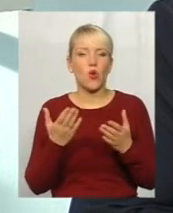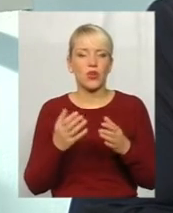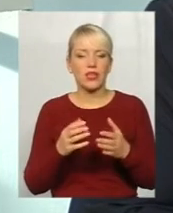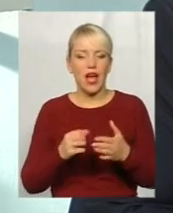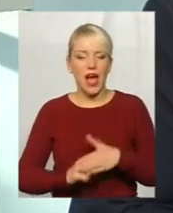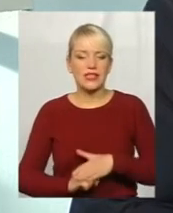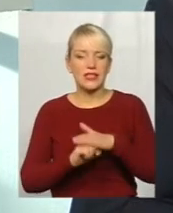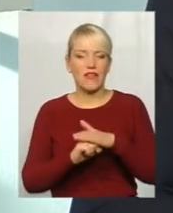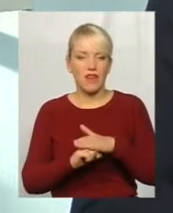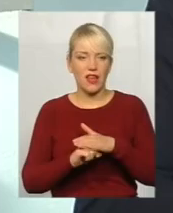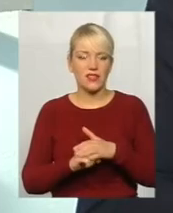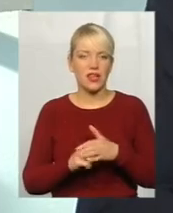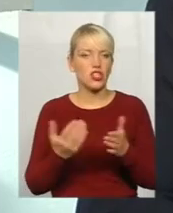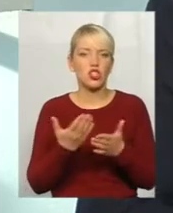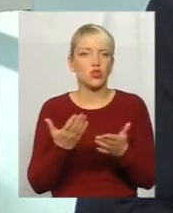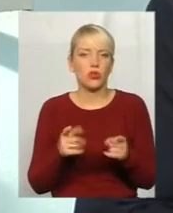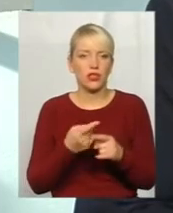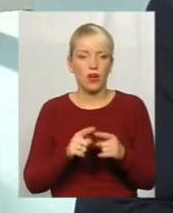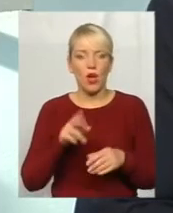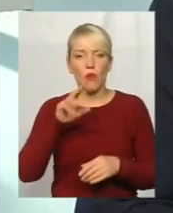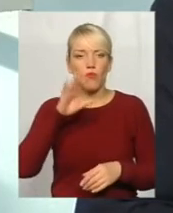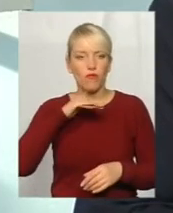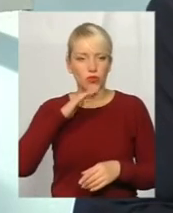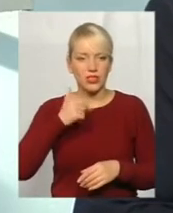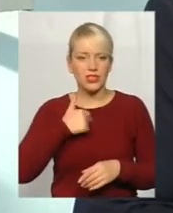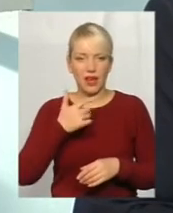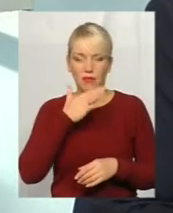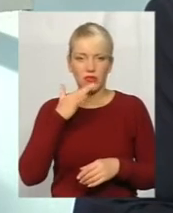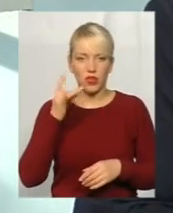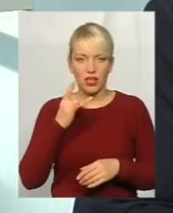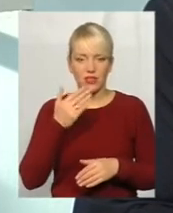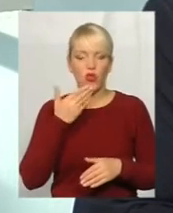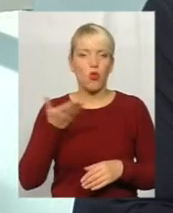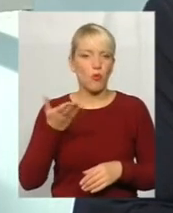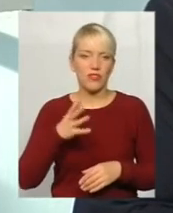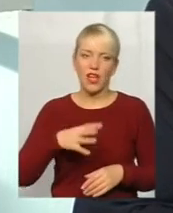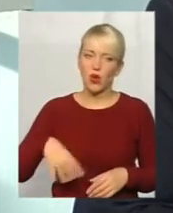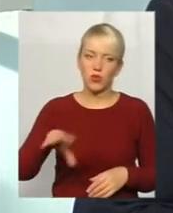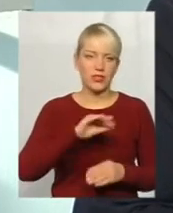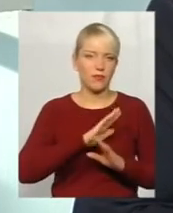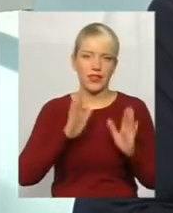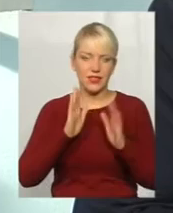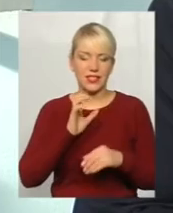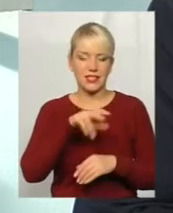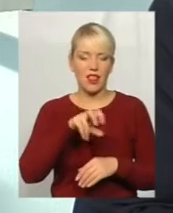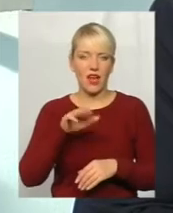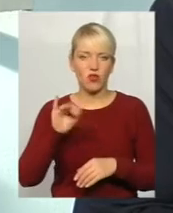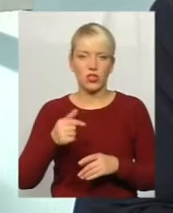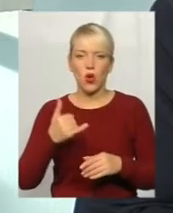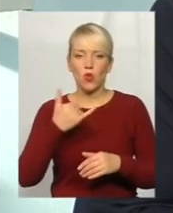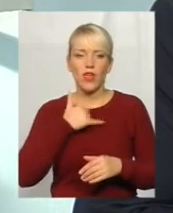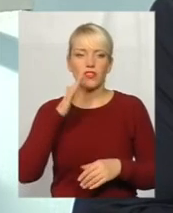Дякую, дякую. Я думаю, по воді, я не один раз об'ясняв, доповідаю всім, це не тільки славучанам. Вода в нас